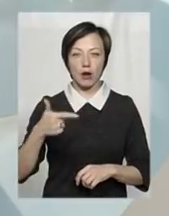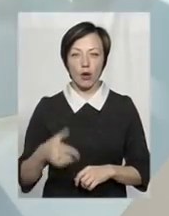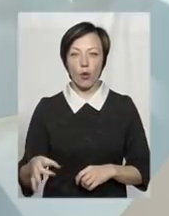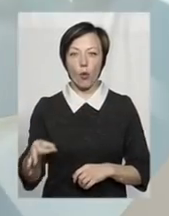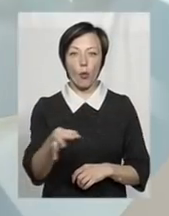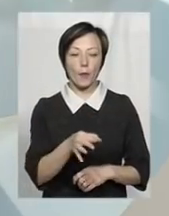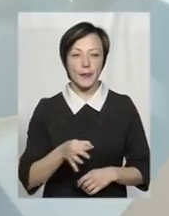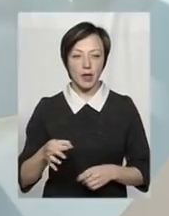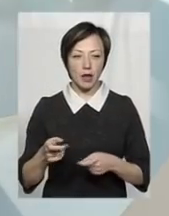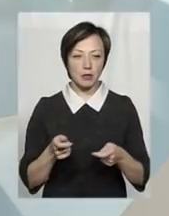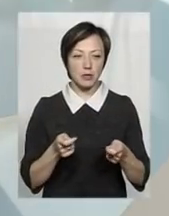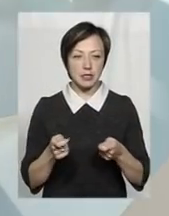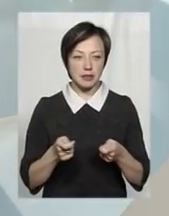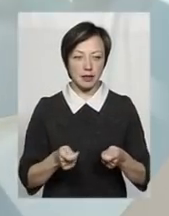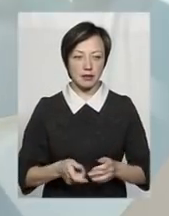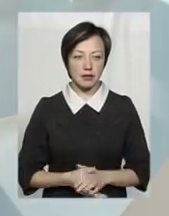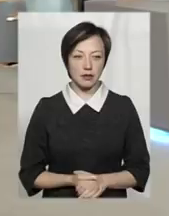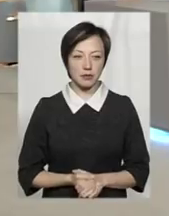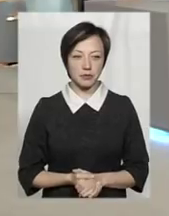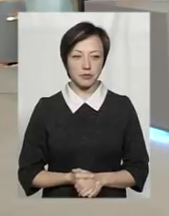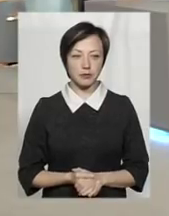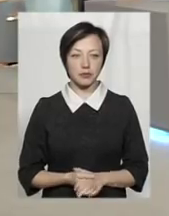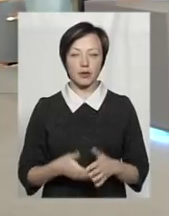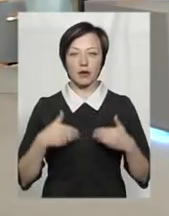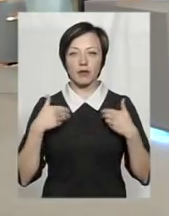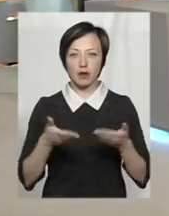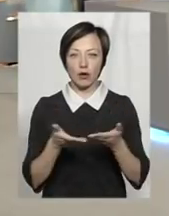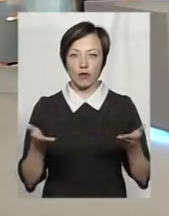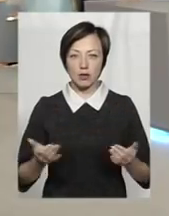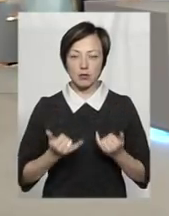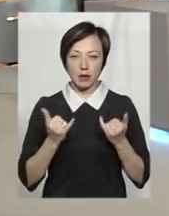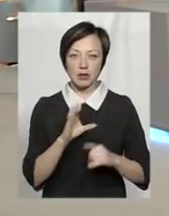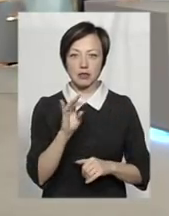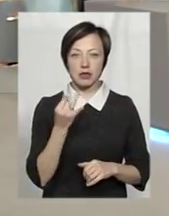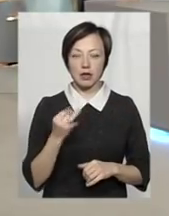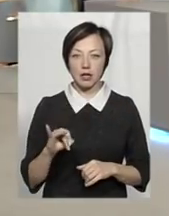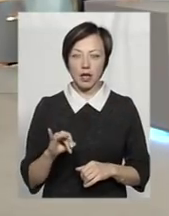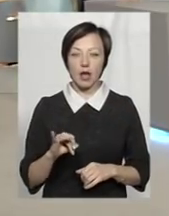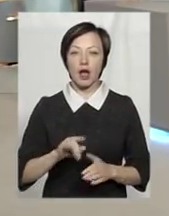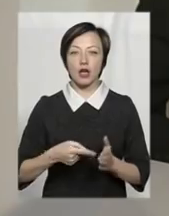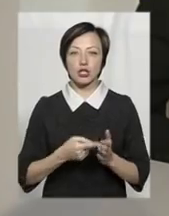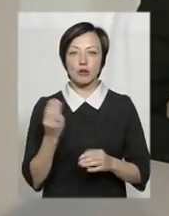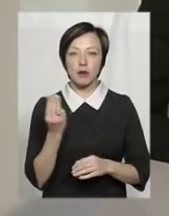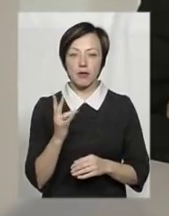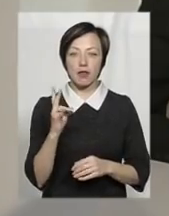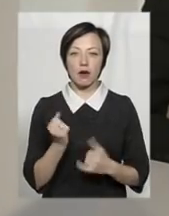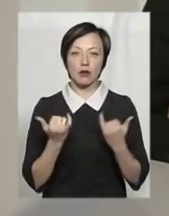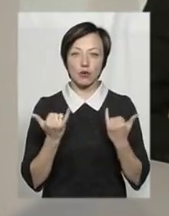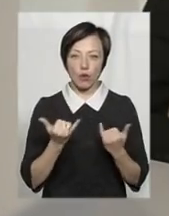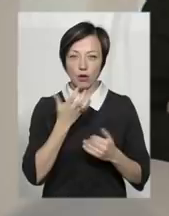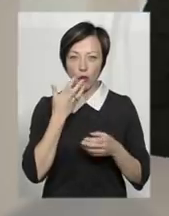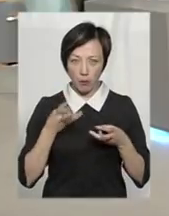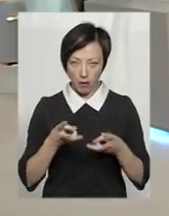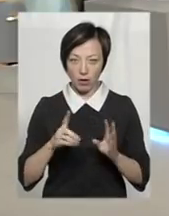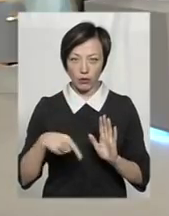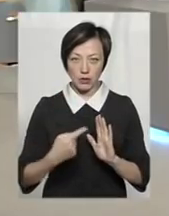облдержадміністрації Сергієм Дашковським. Вітаю вас, пане Сергій. Вона Сергія, Шепетівка на сьогодні опалюється?